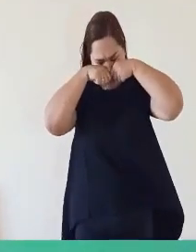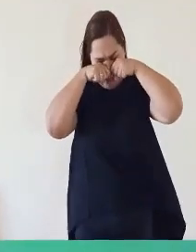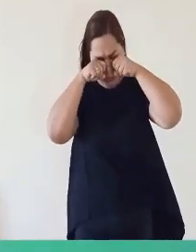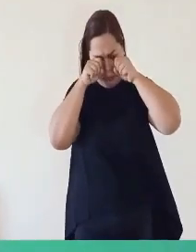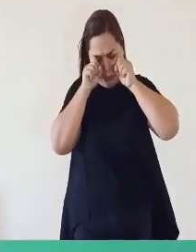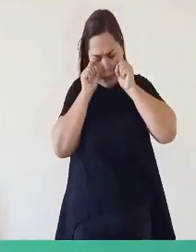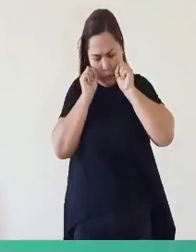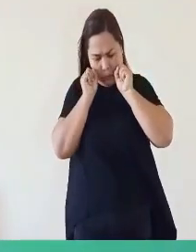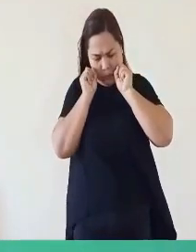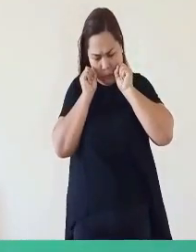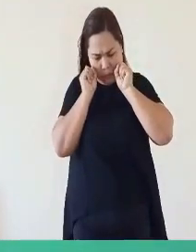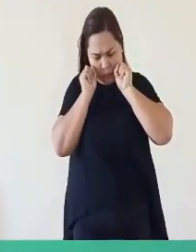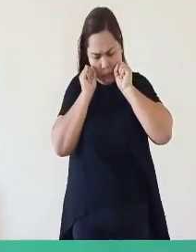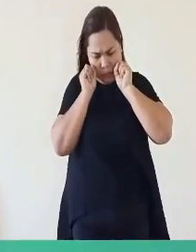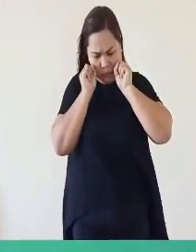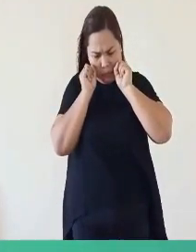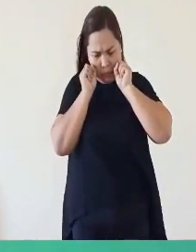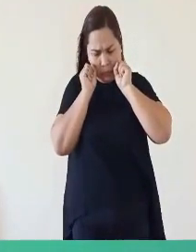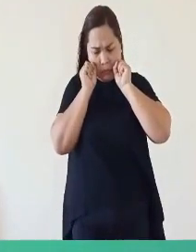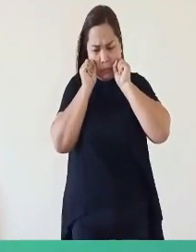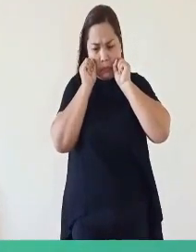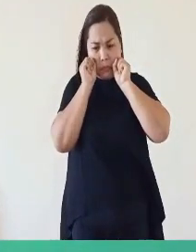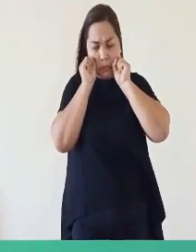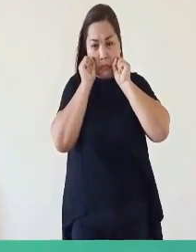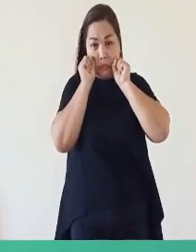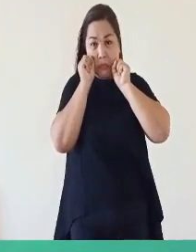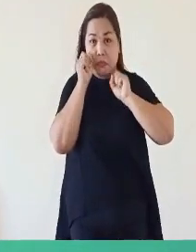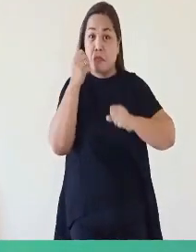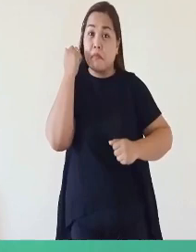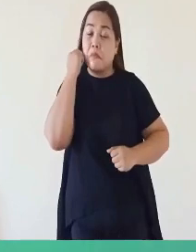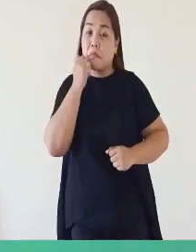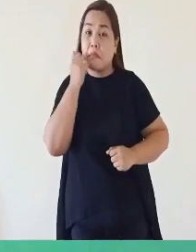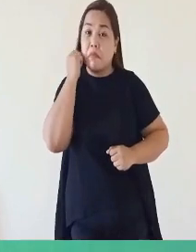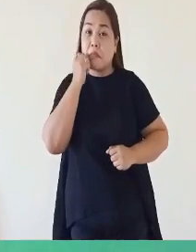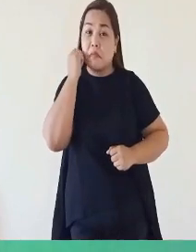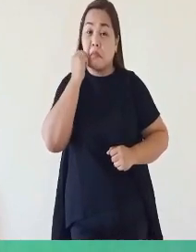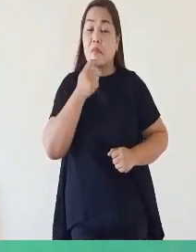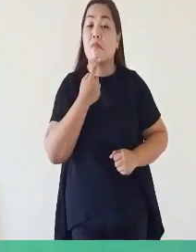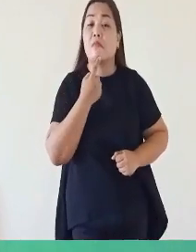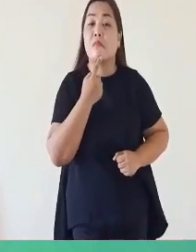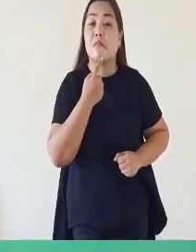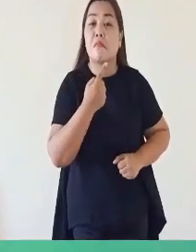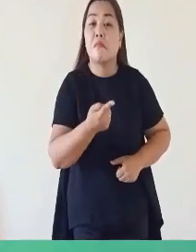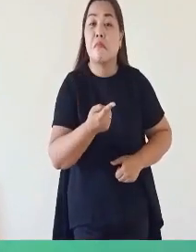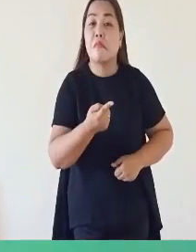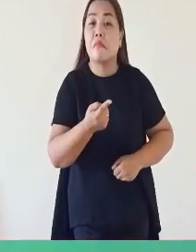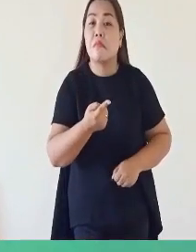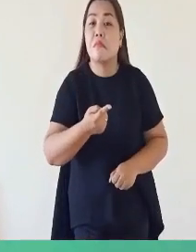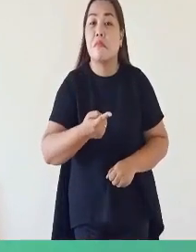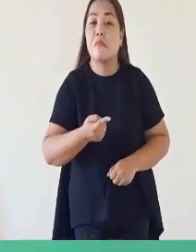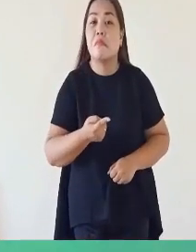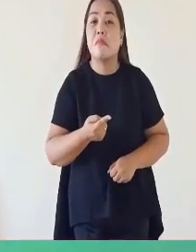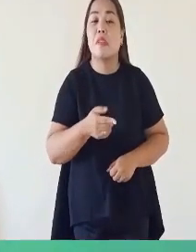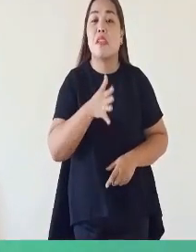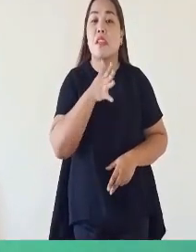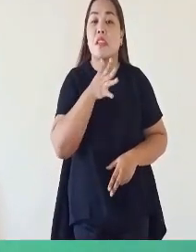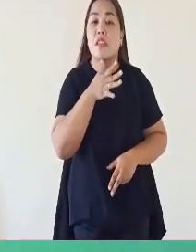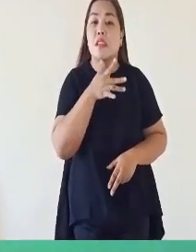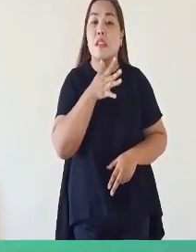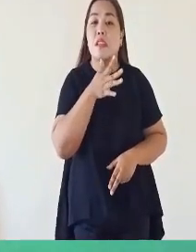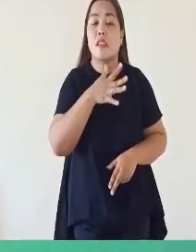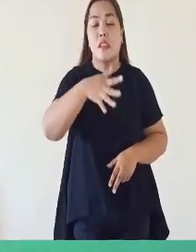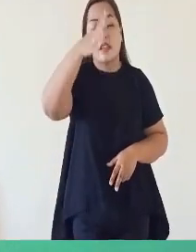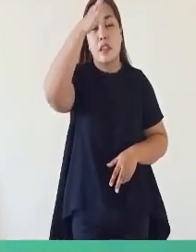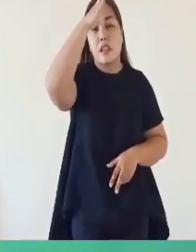Malungkot pala Sa tuwing sinasagot siya Nang kanyang Ina